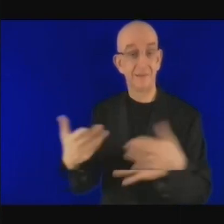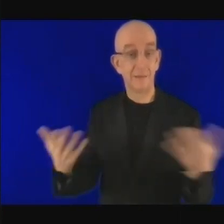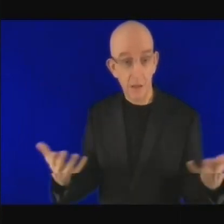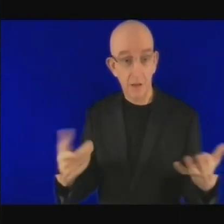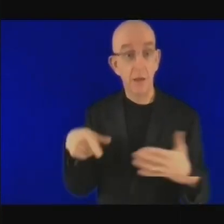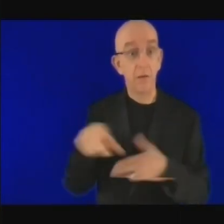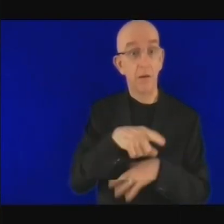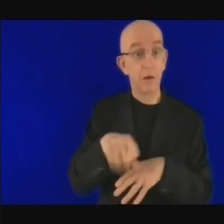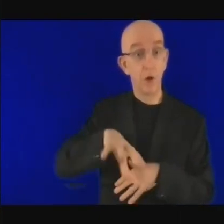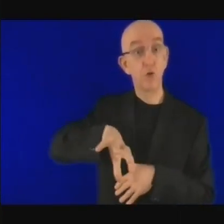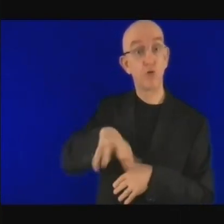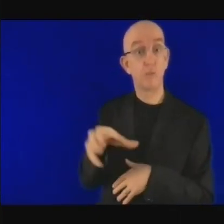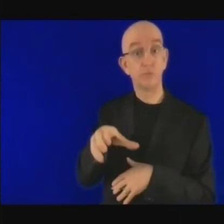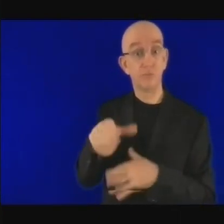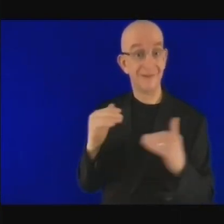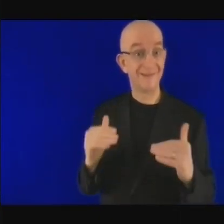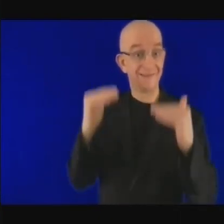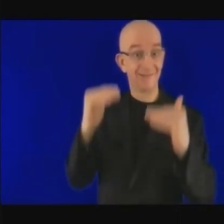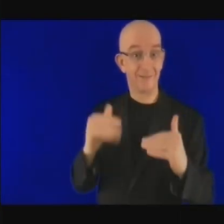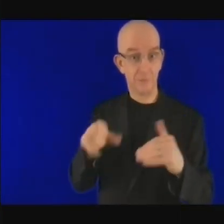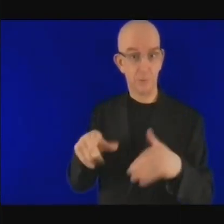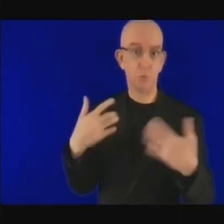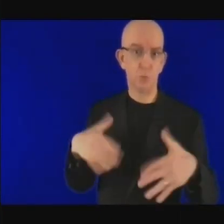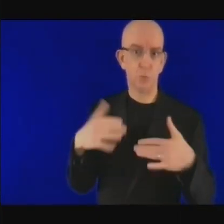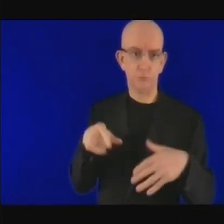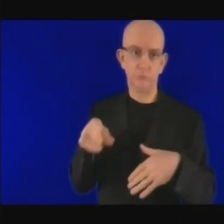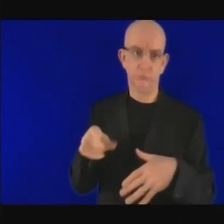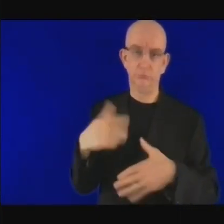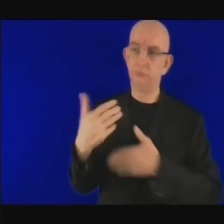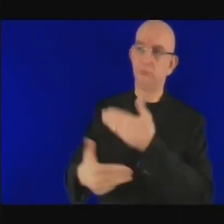même si le problème à régler est mondial.